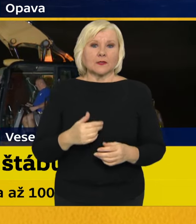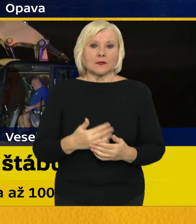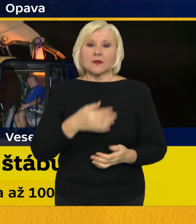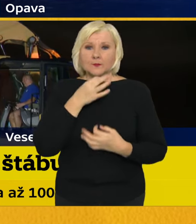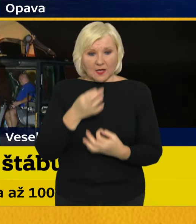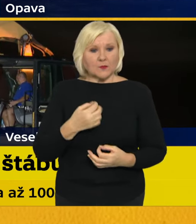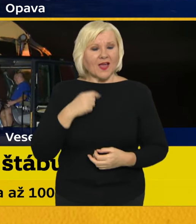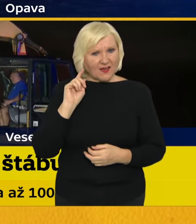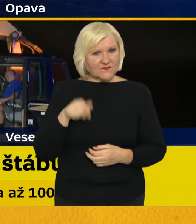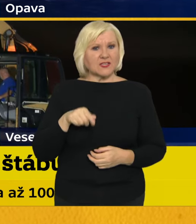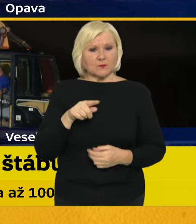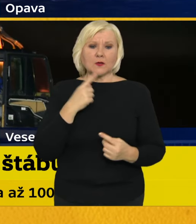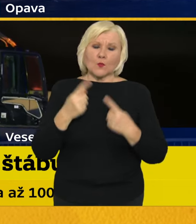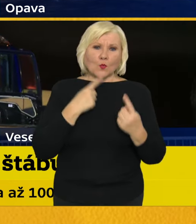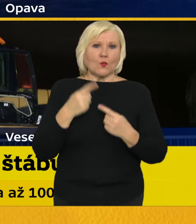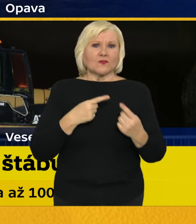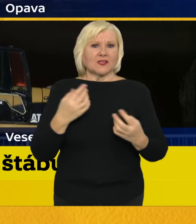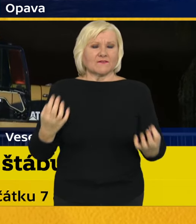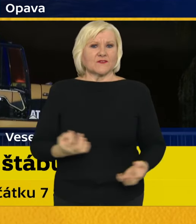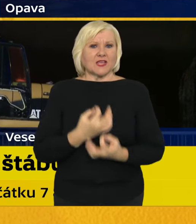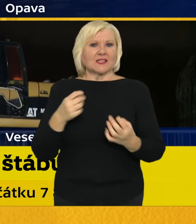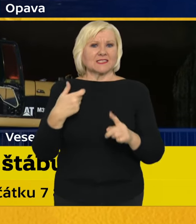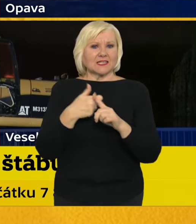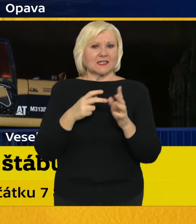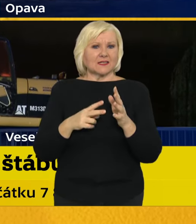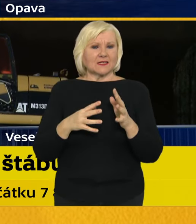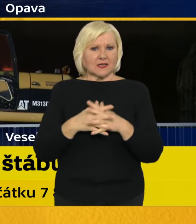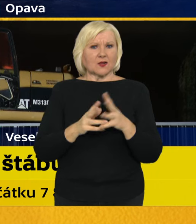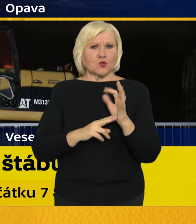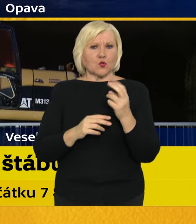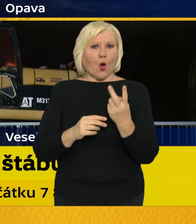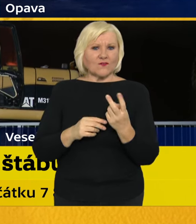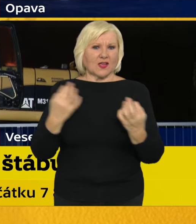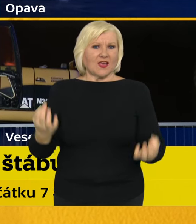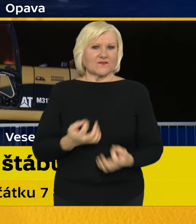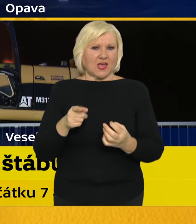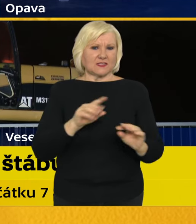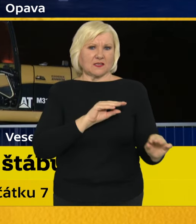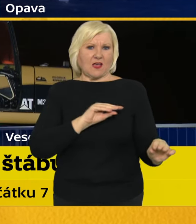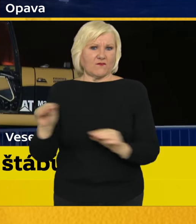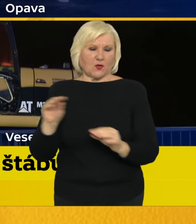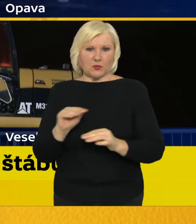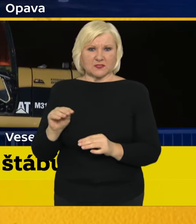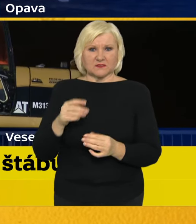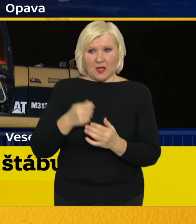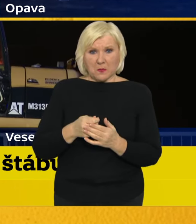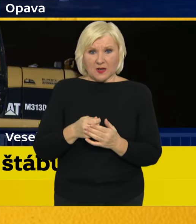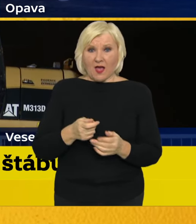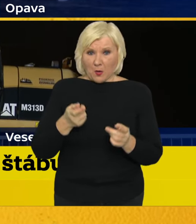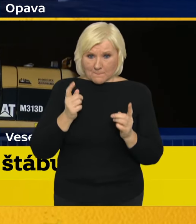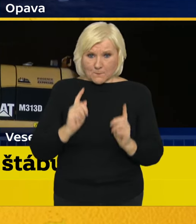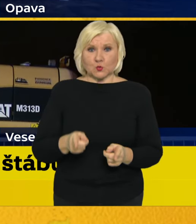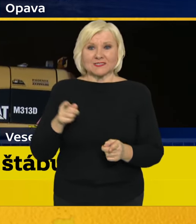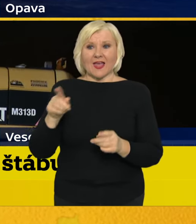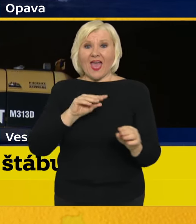vím, že se zmiňovalo ohledně Krnova, že tam může nastat situace, kdy, co se týče těch evakuací, bude možná nutné třeba evakuovat dokonce i ta evakuační